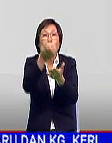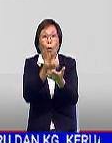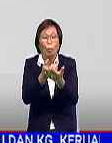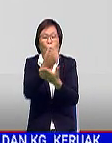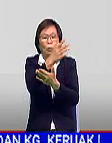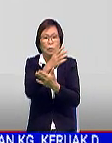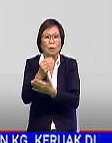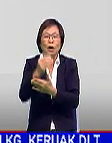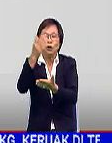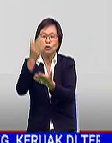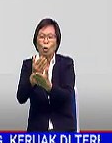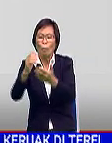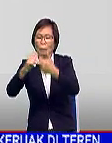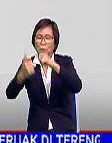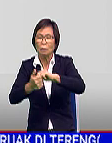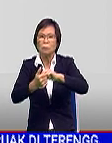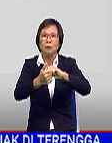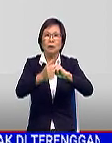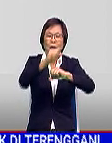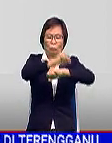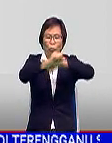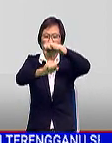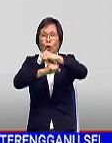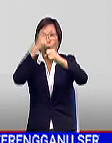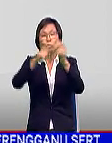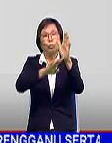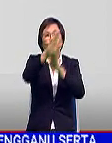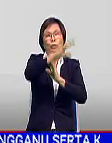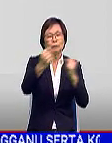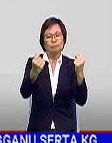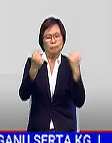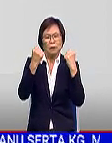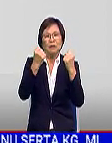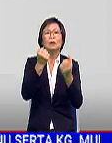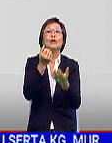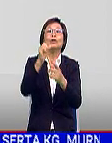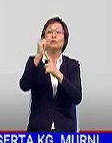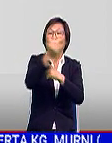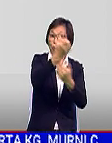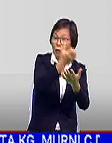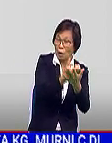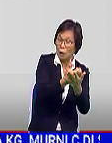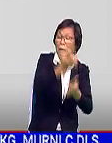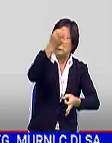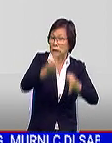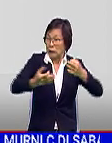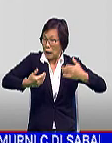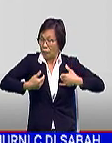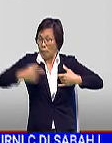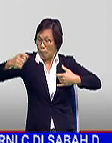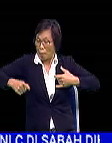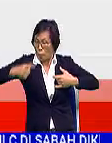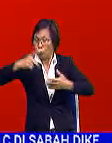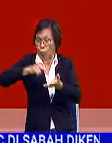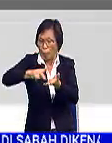serta menangani masalah struktur demi pertumbuhan dan ketahanan sosioekonomi. Tambahnya, sekiranya terdapat keperluan